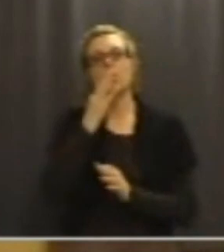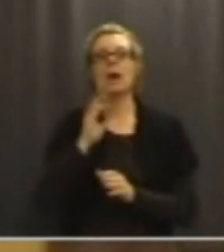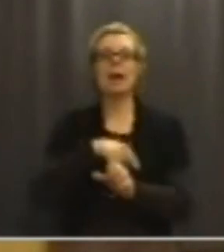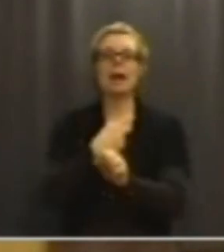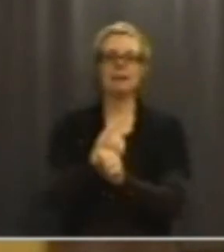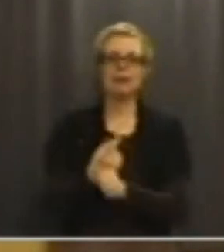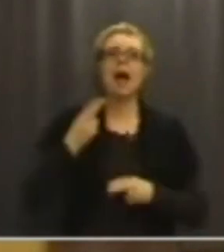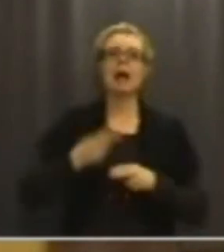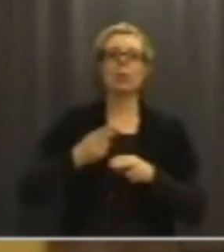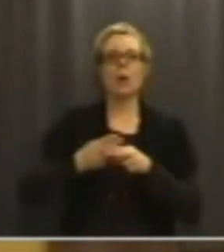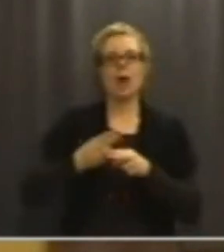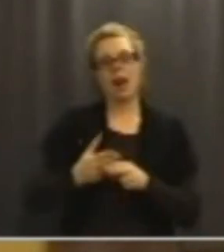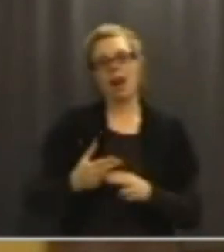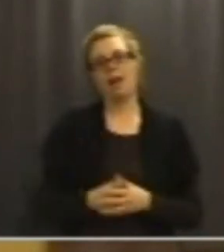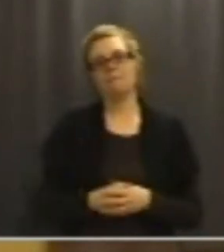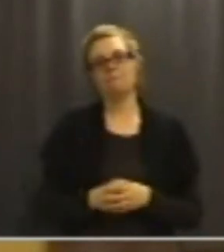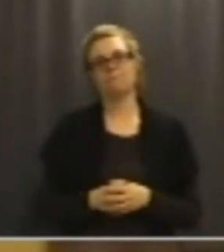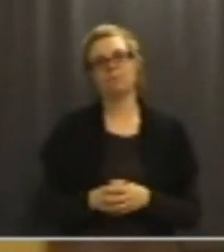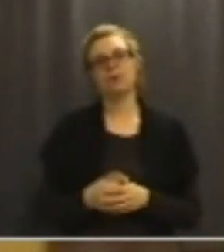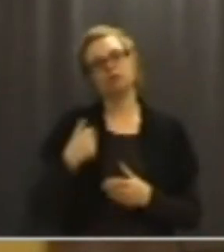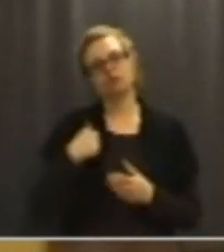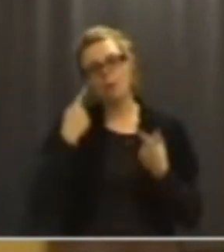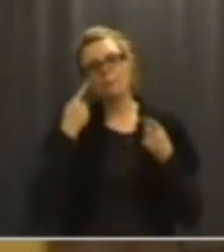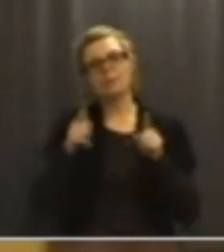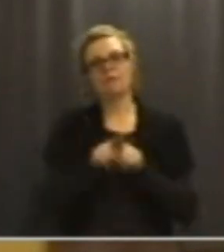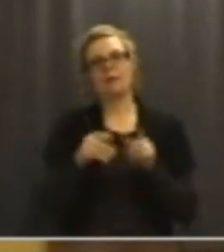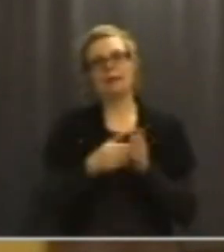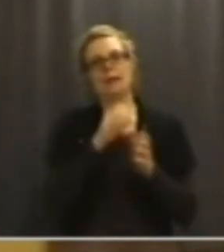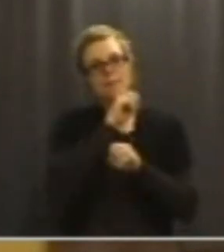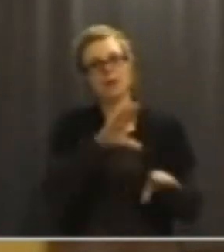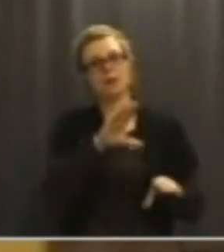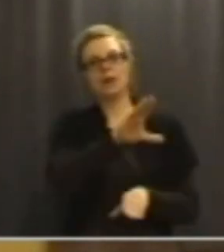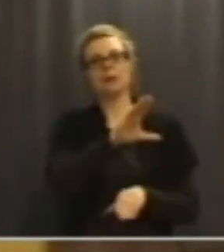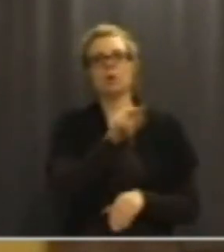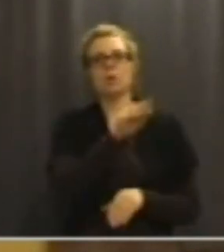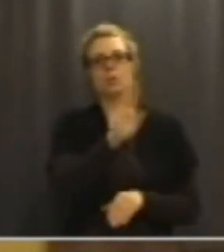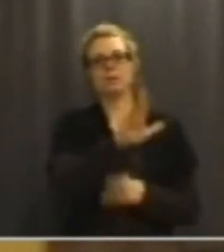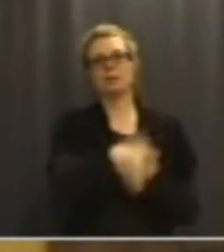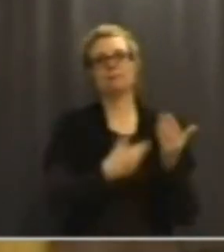hålls levande. Jag yrkar bifall till majoritetsrådets förslag.